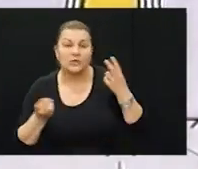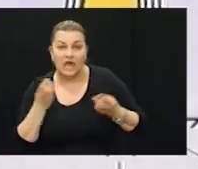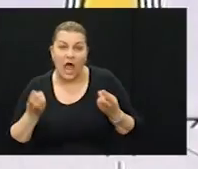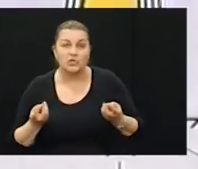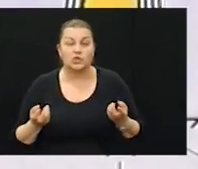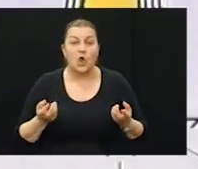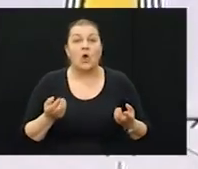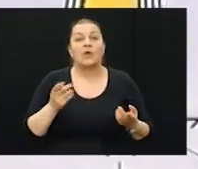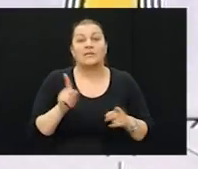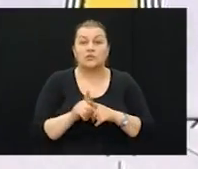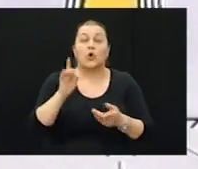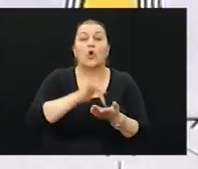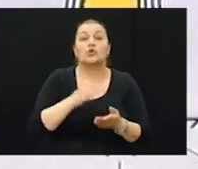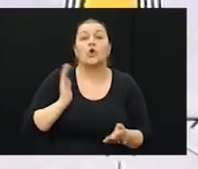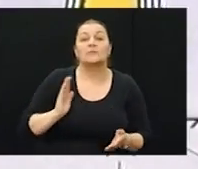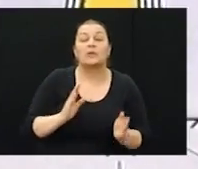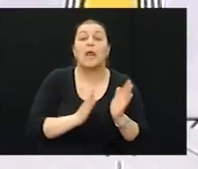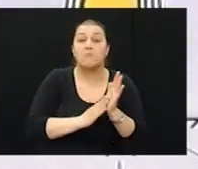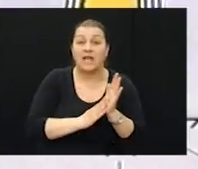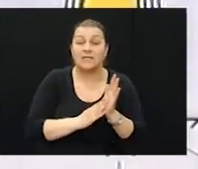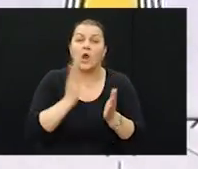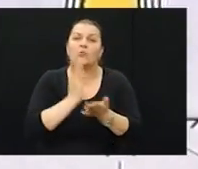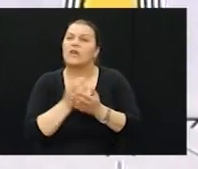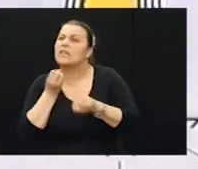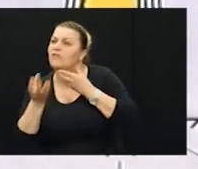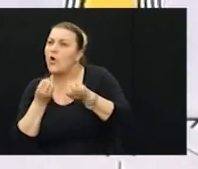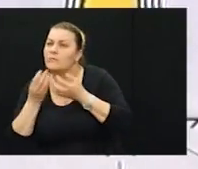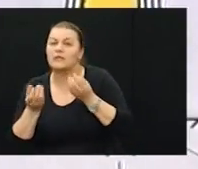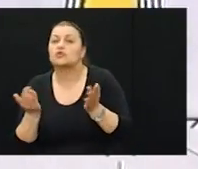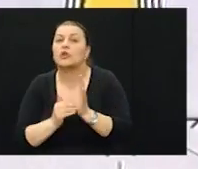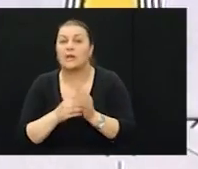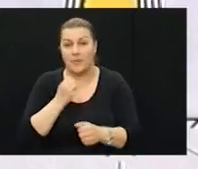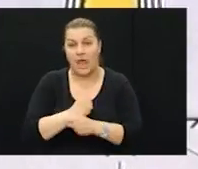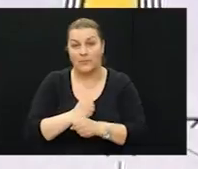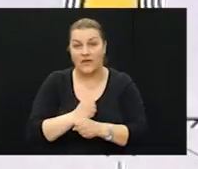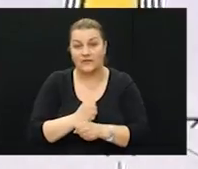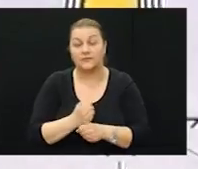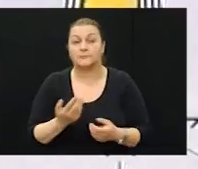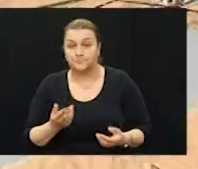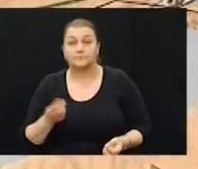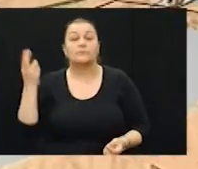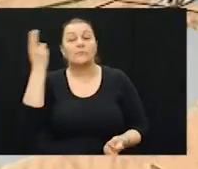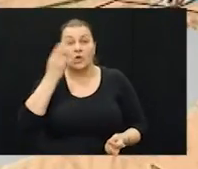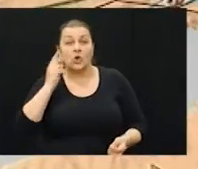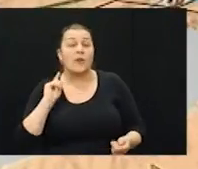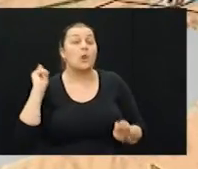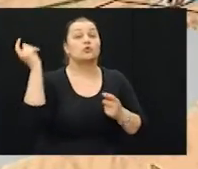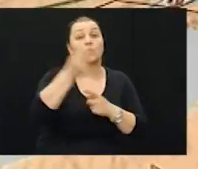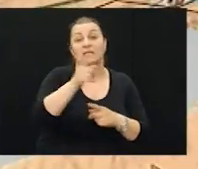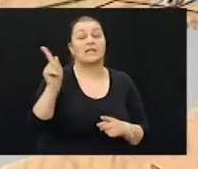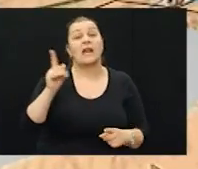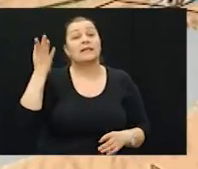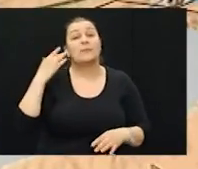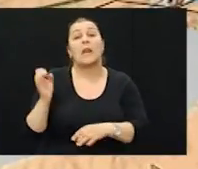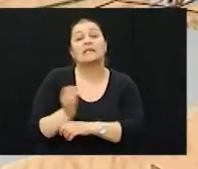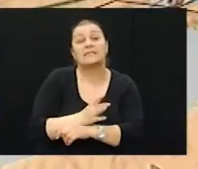stvari je dovodio i kod gospodina Macana i dakle on se uvijek informirao što i kako treba učiniti. Normalno da druga strana nije